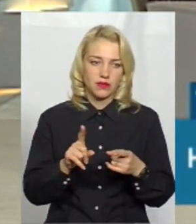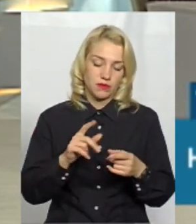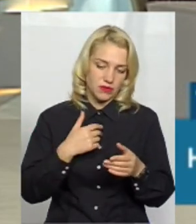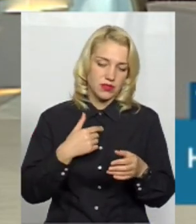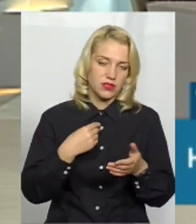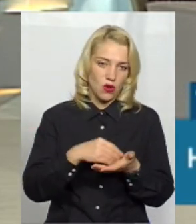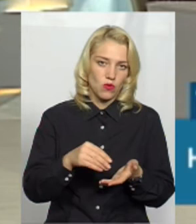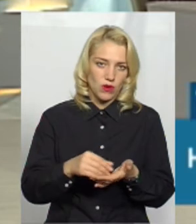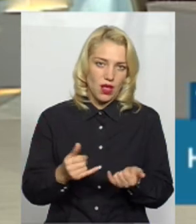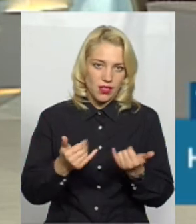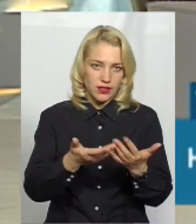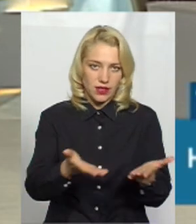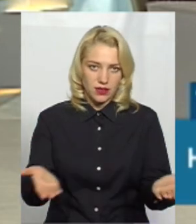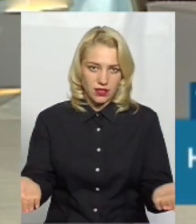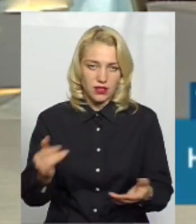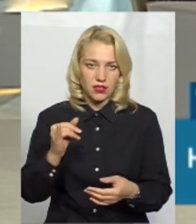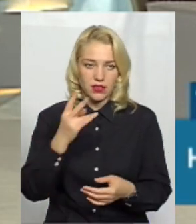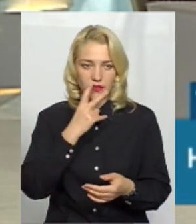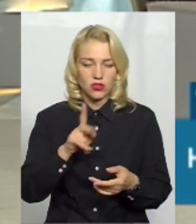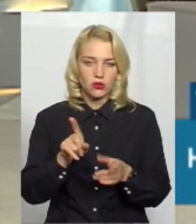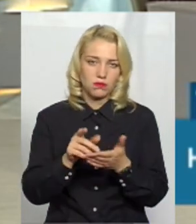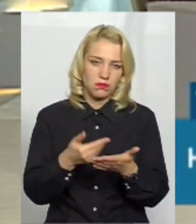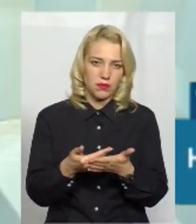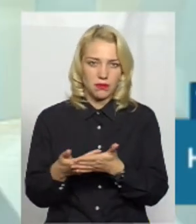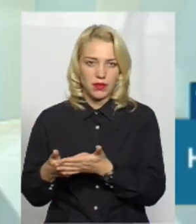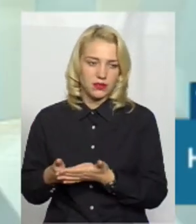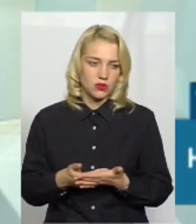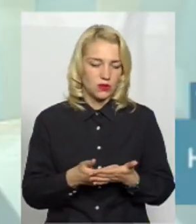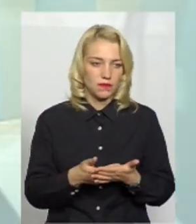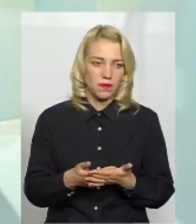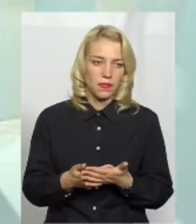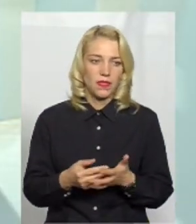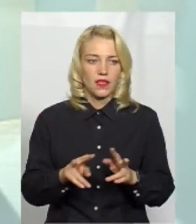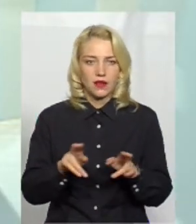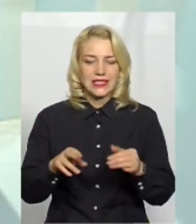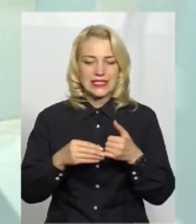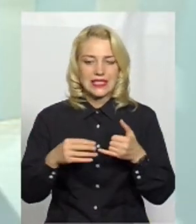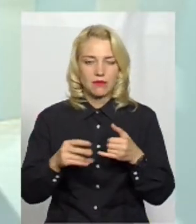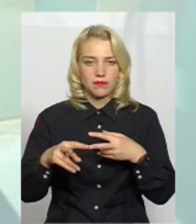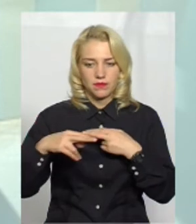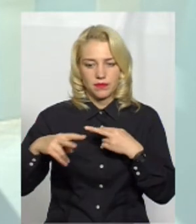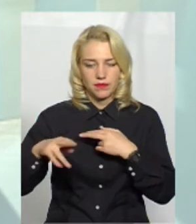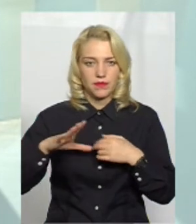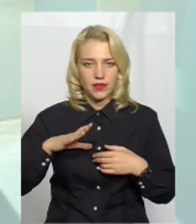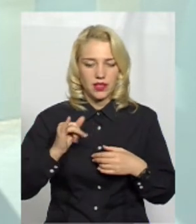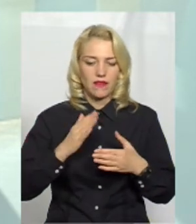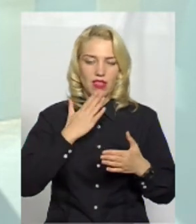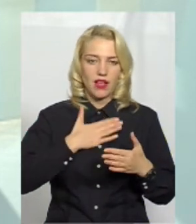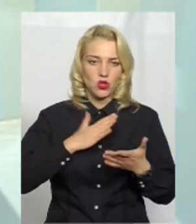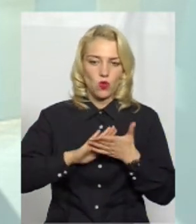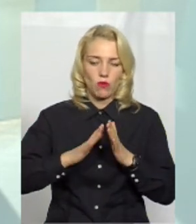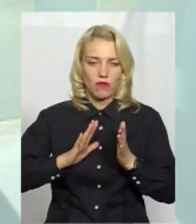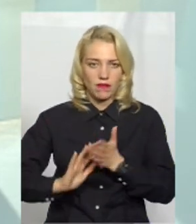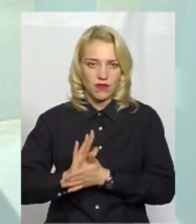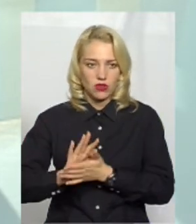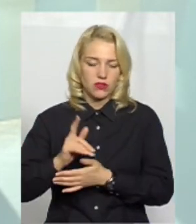закупляли. Подивилися, щоб приблизно, як він сказав, ті ж самі грунти і в наших умовах вирощені, і там,